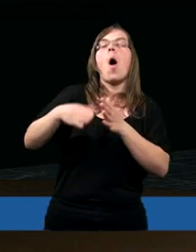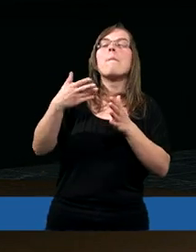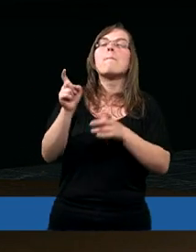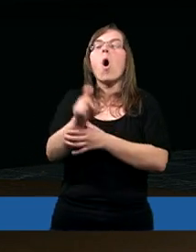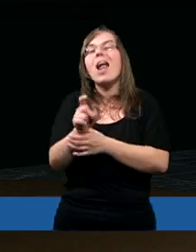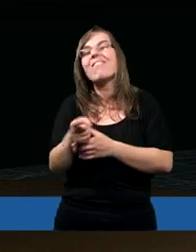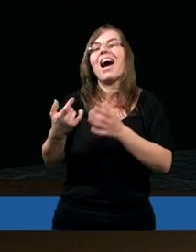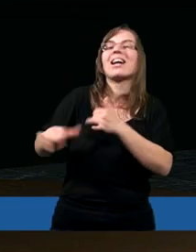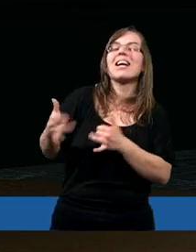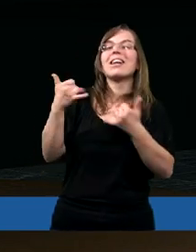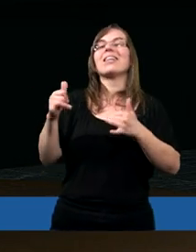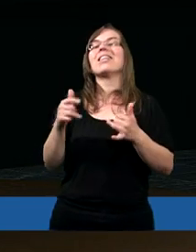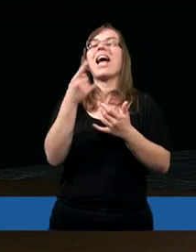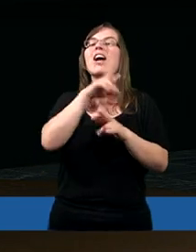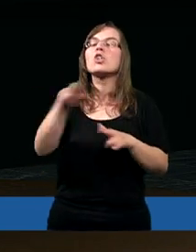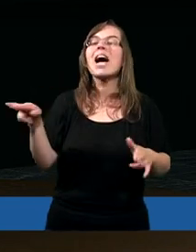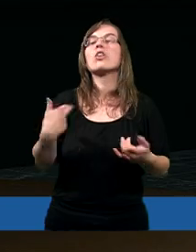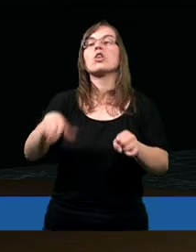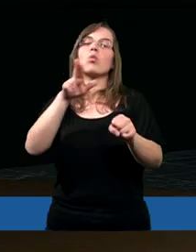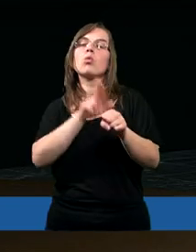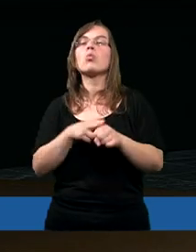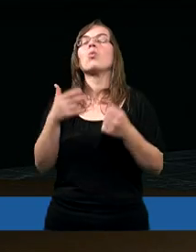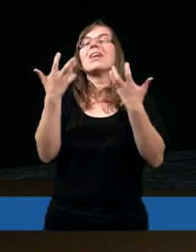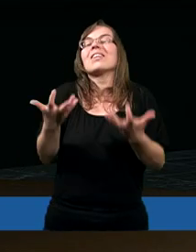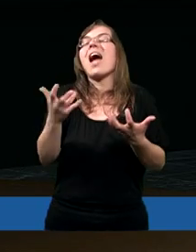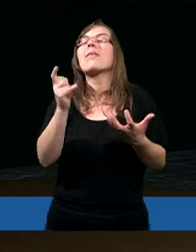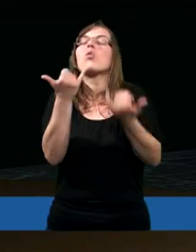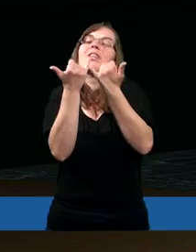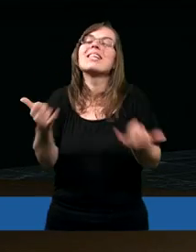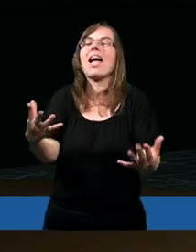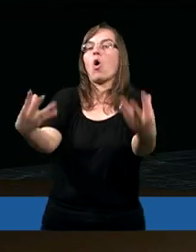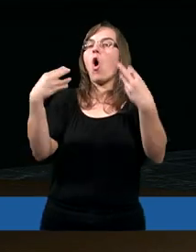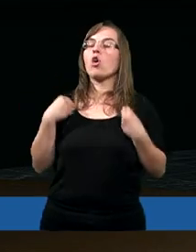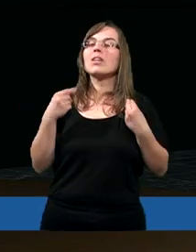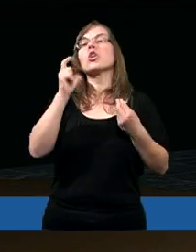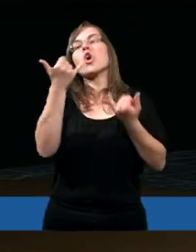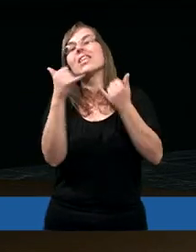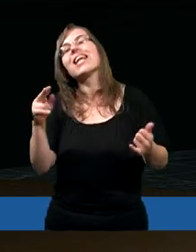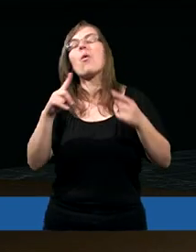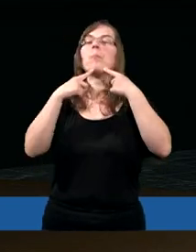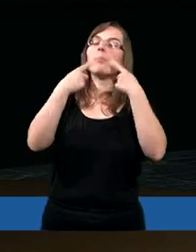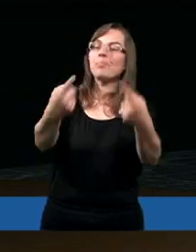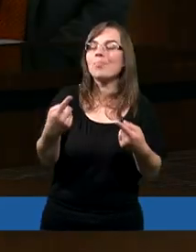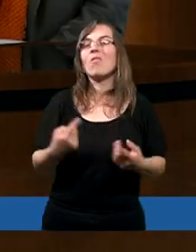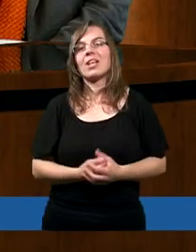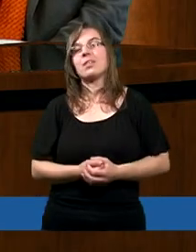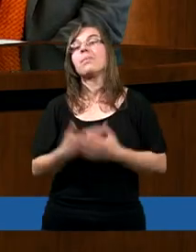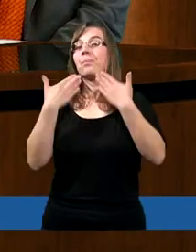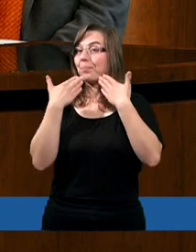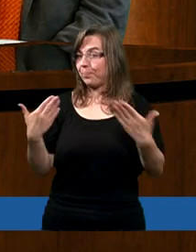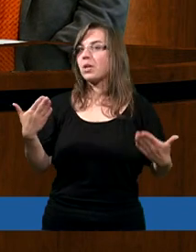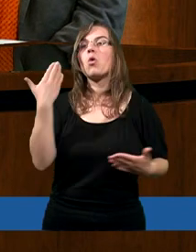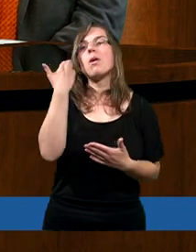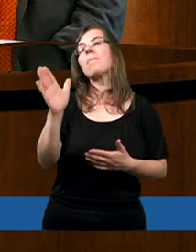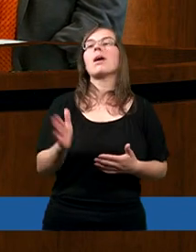fałsze i różne dogmaty, które chciały coś innego wnieść, coś innego powiedzieć ludziom. Tak, dziękuję